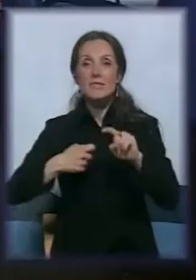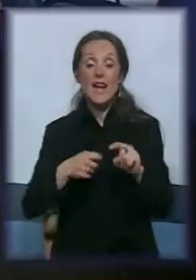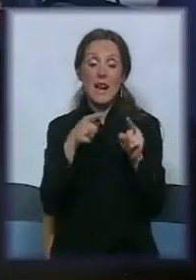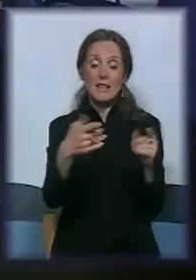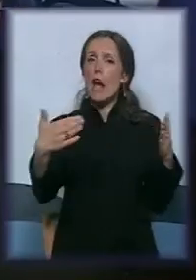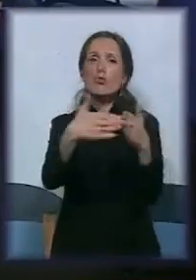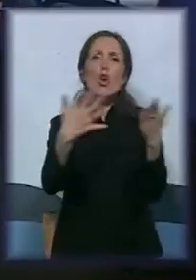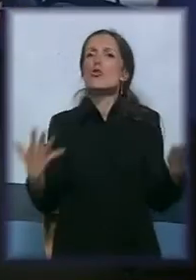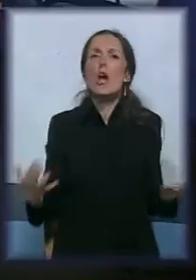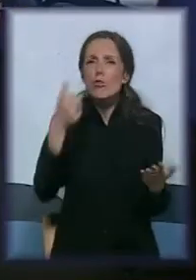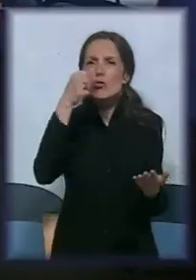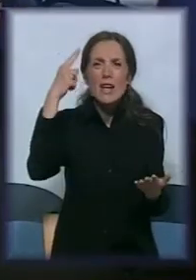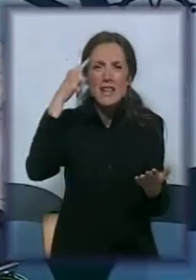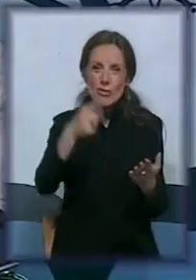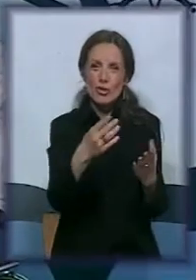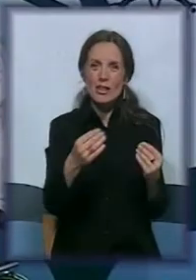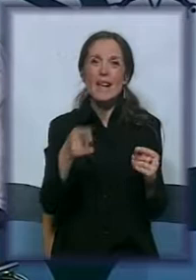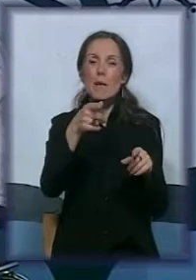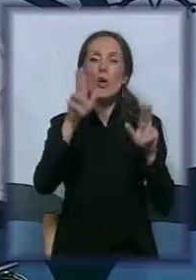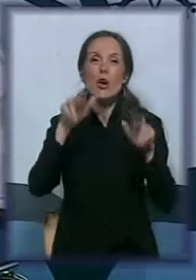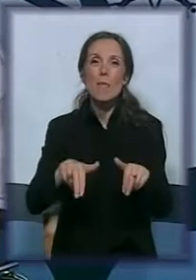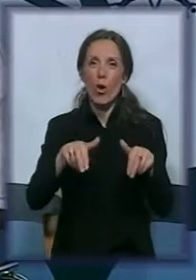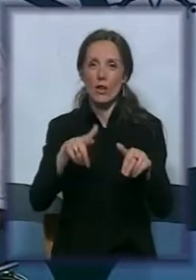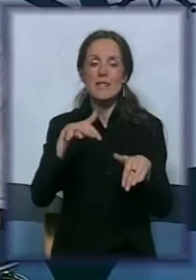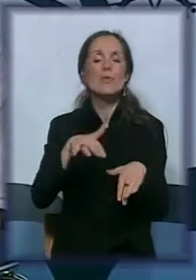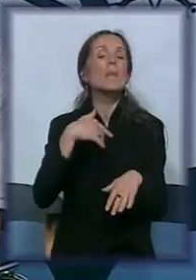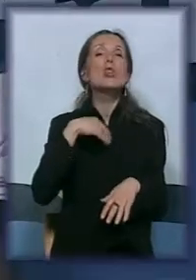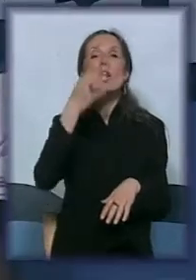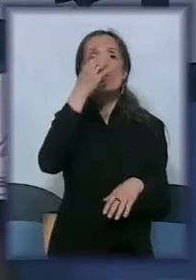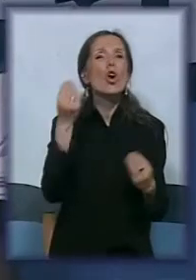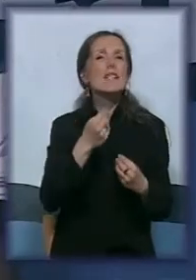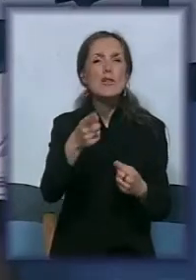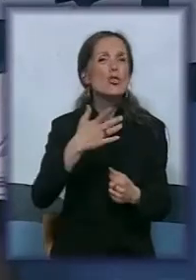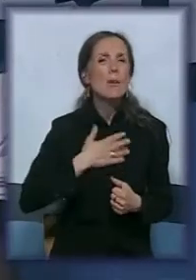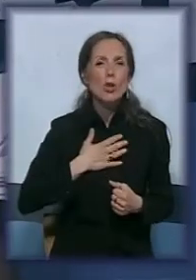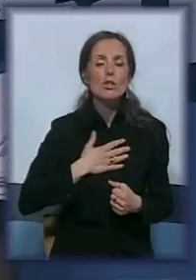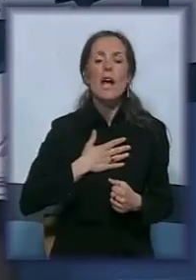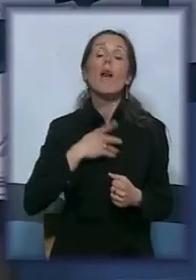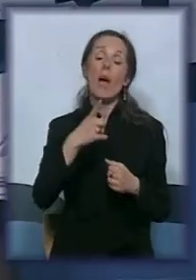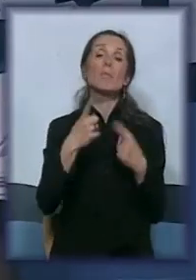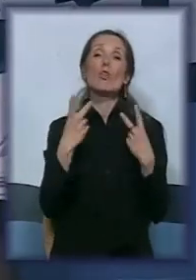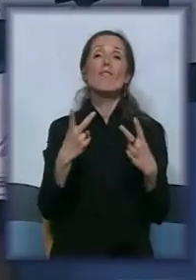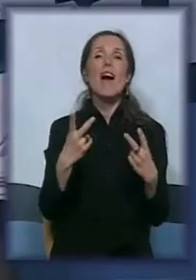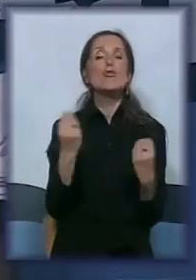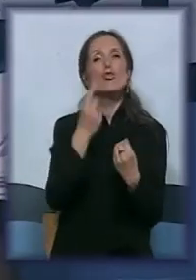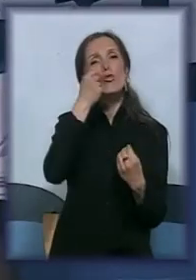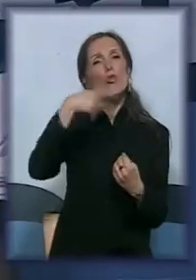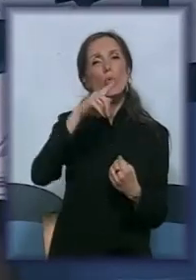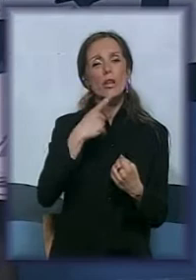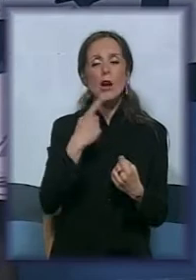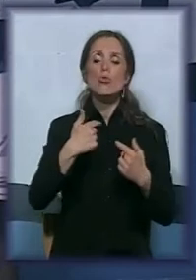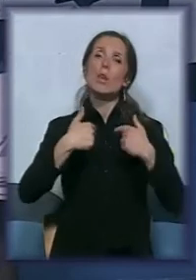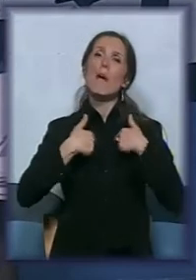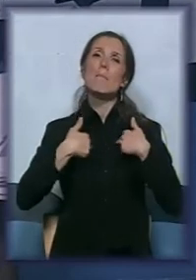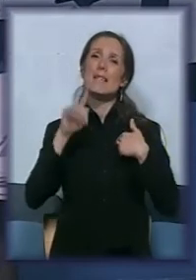čošak služi da bi oni mogli da... Zašto sam to htela, Aleksandra? Zato što je bitno jer uglavnom ljudi kažu da mi iz nevladinog